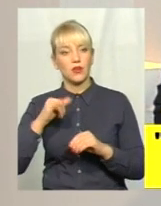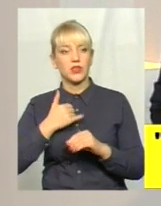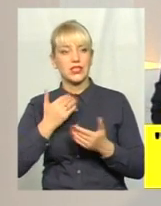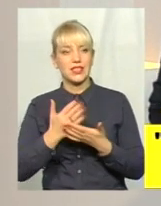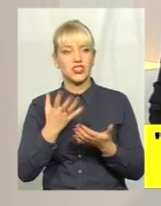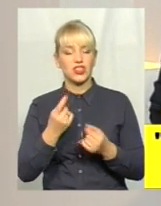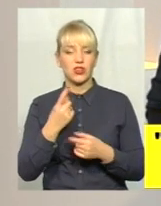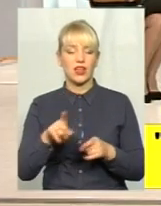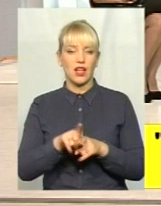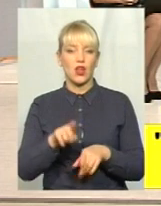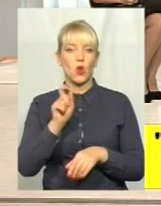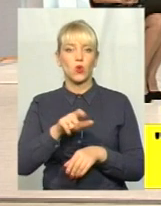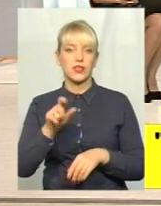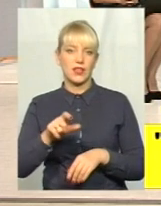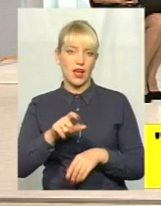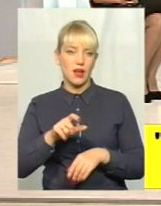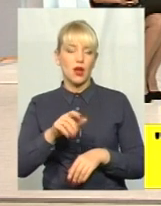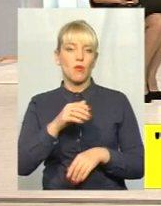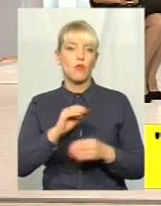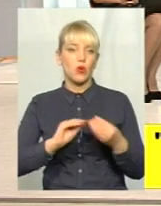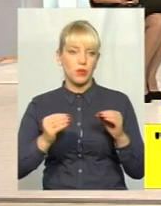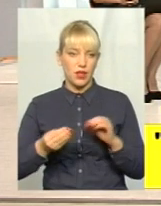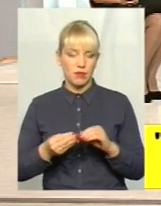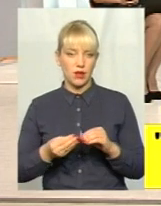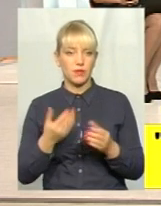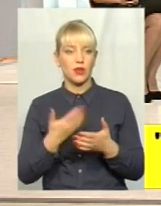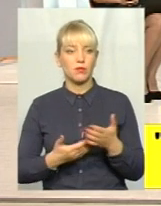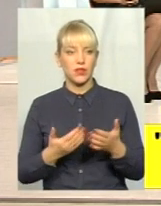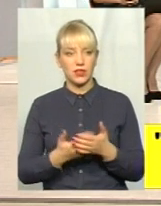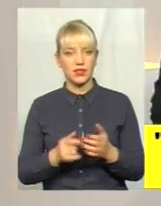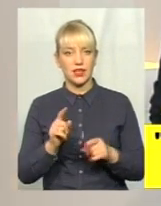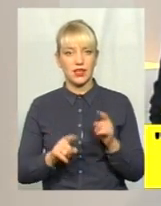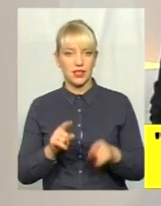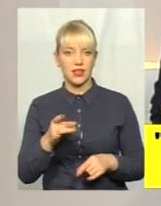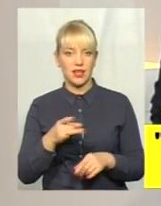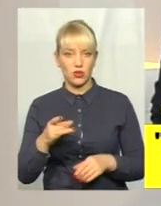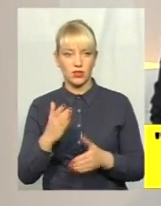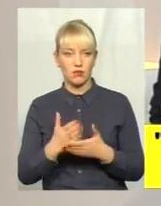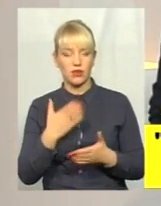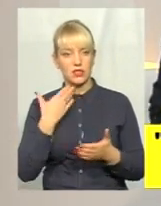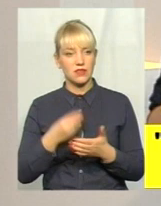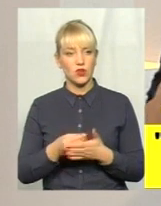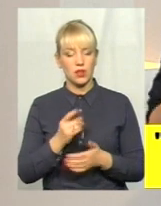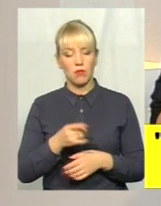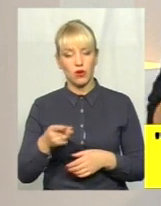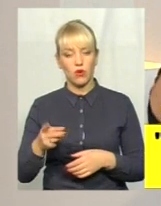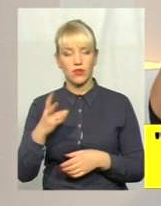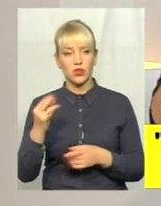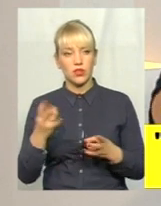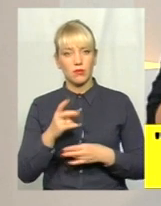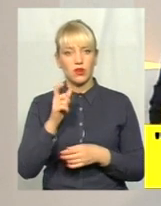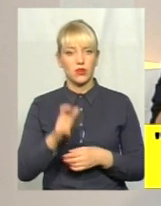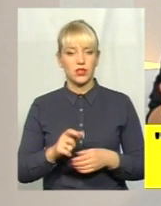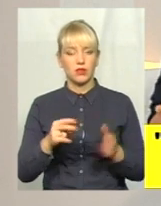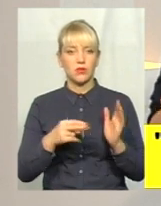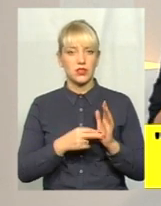така ще людська проблема. Адже, до прикладу, деякі райони все ж таки мають свої парковки, але це треба людині поставити